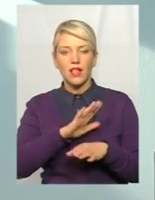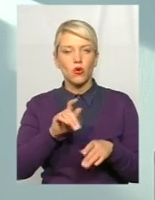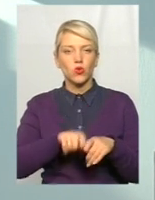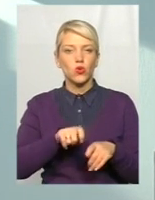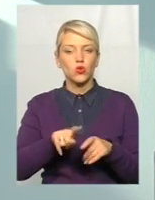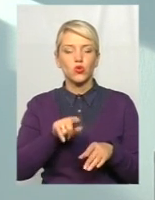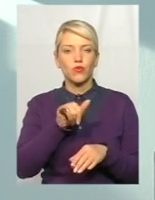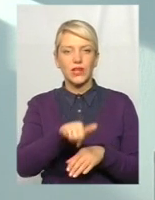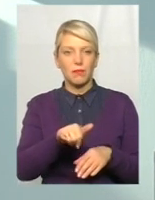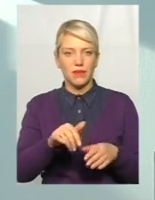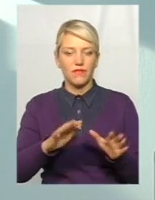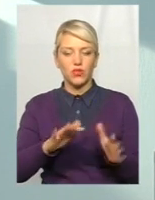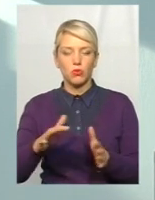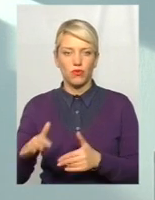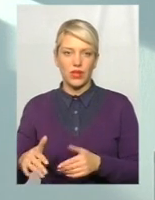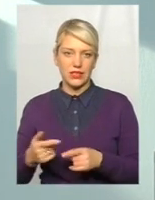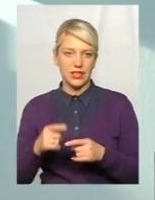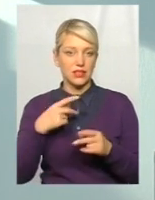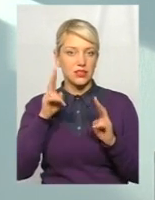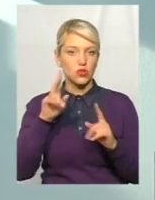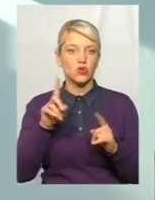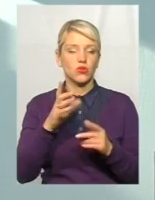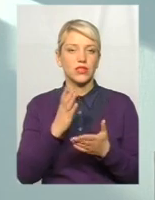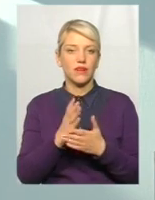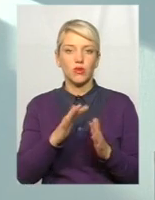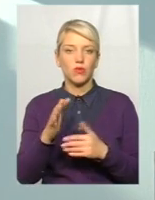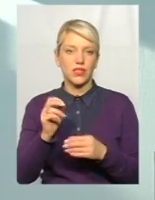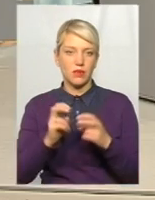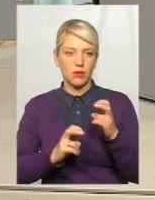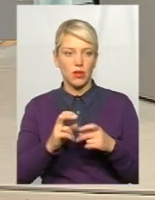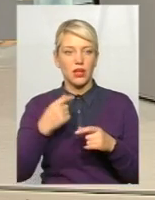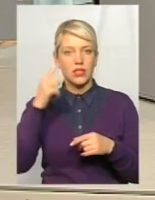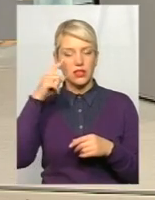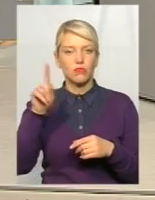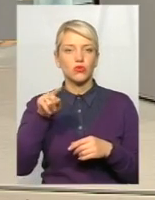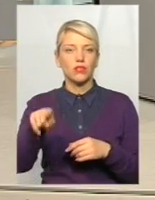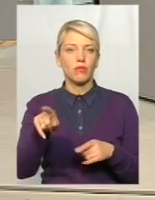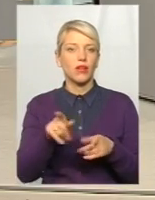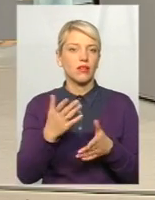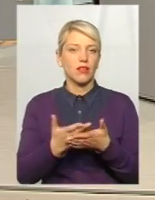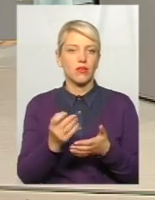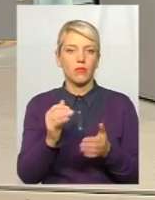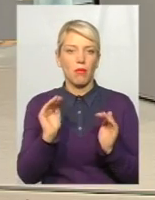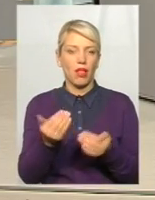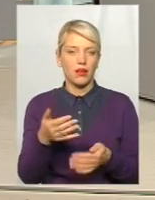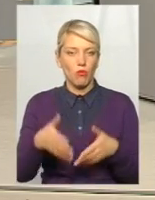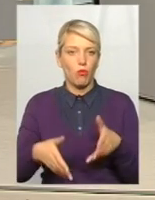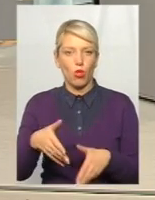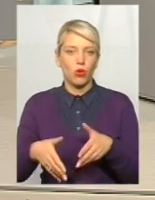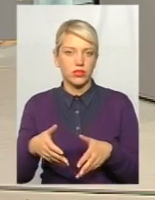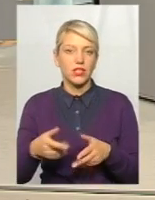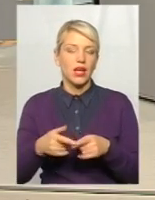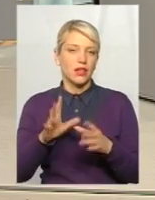підприємство. А раніше було, якщо там якесь було це, всіх це задовольняло, ніхто не переживав,